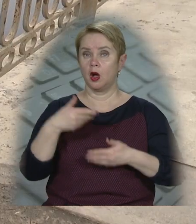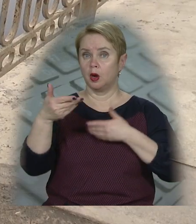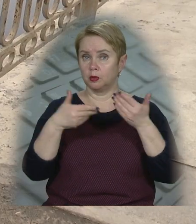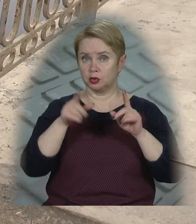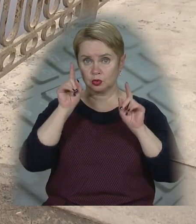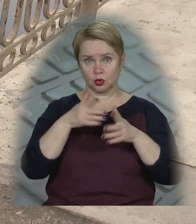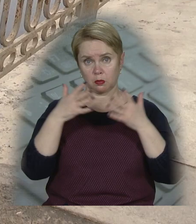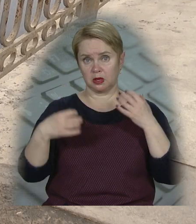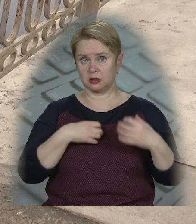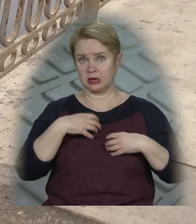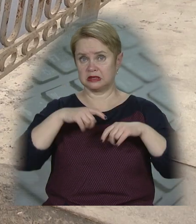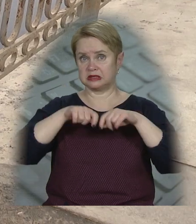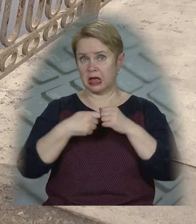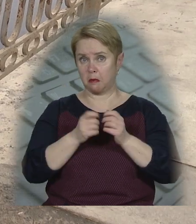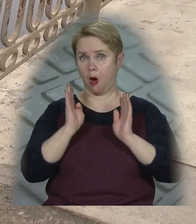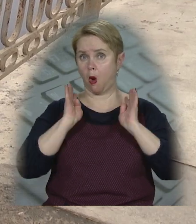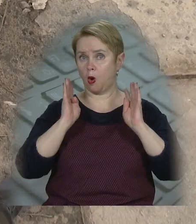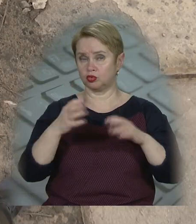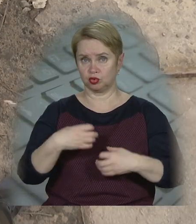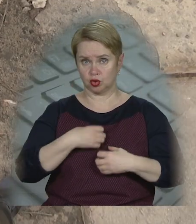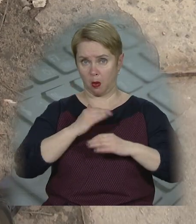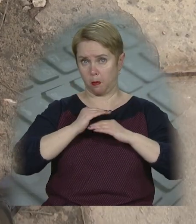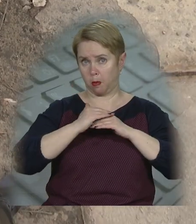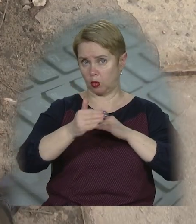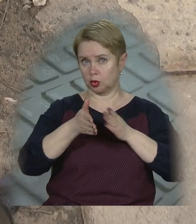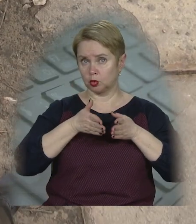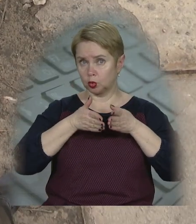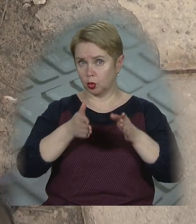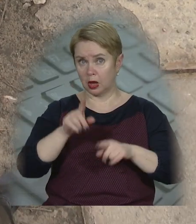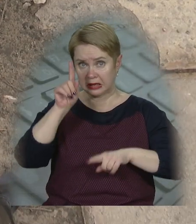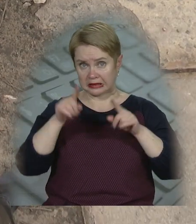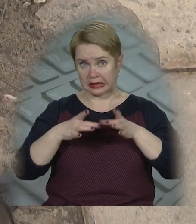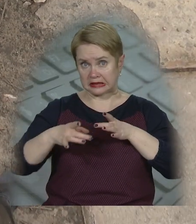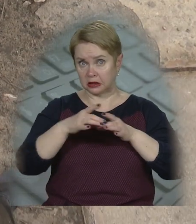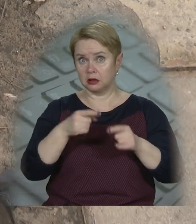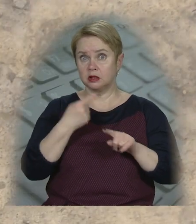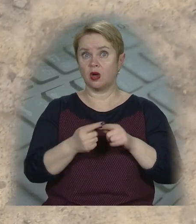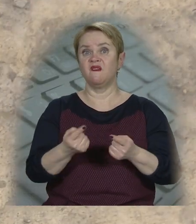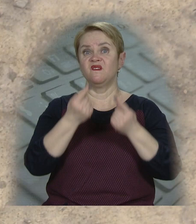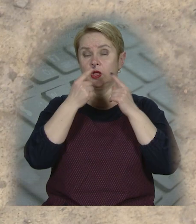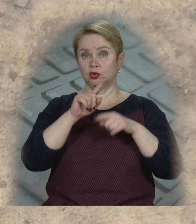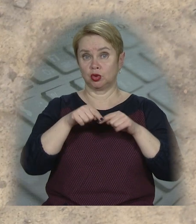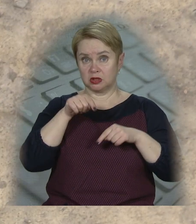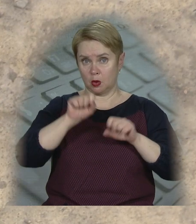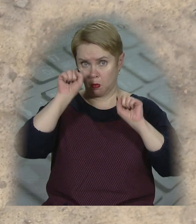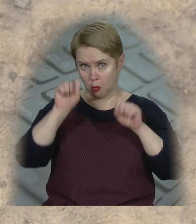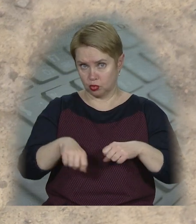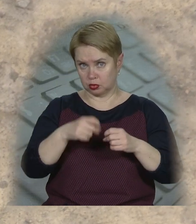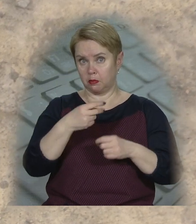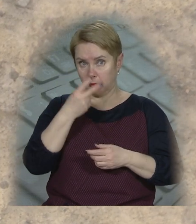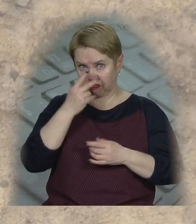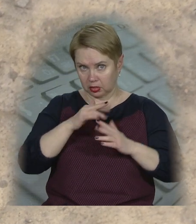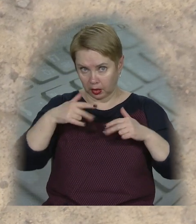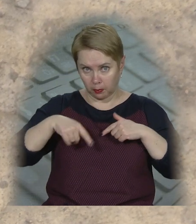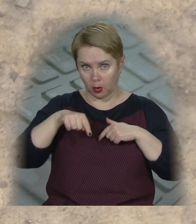Пішоходів вже найбільше турбує зламана огорожа та жахливе покриття тротуару. Деякі дірки настільки великі, що через них можна